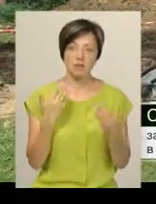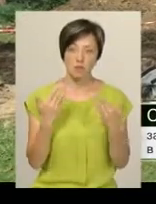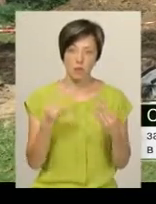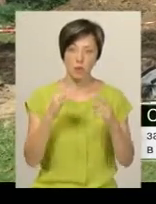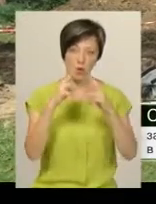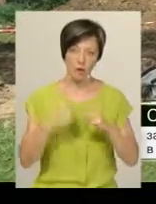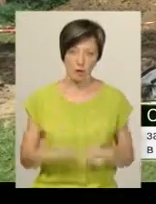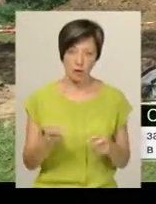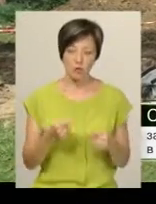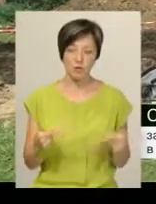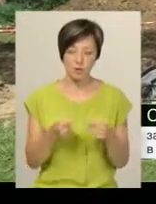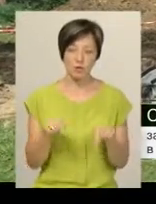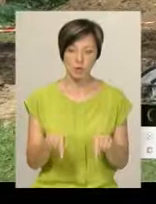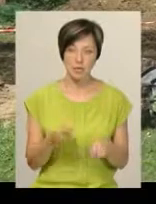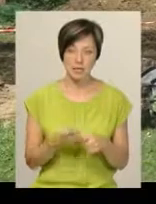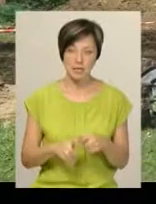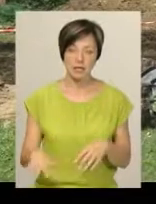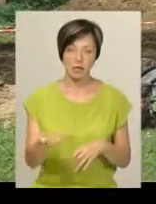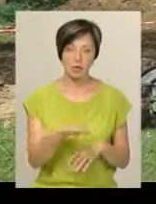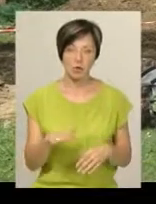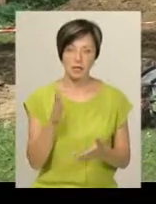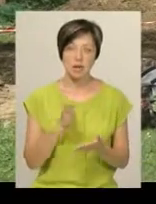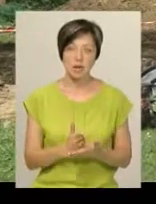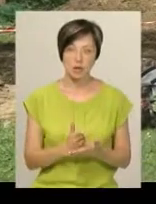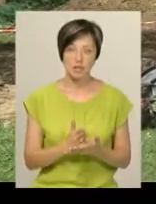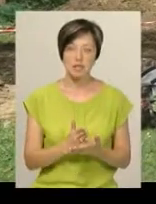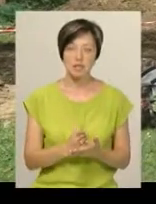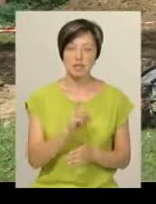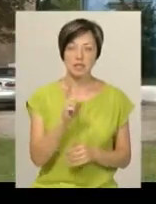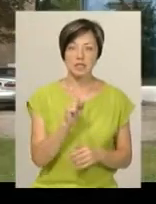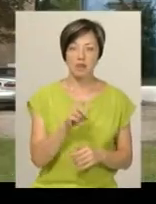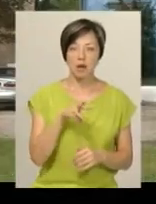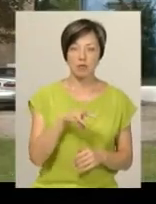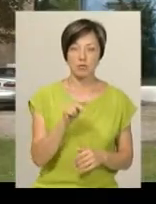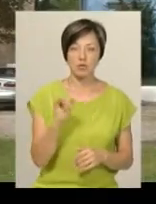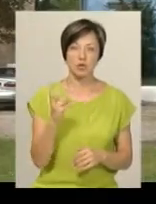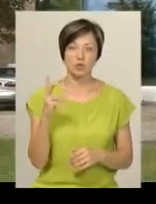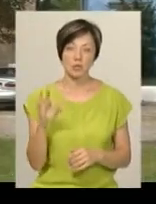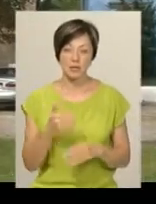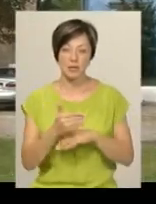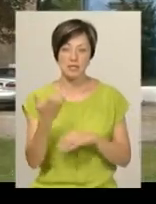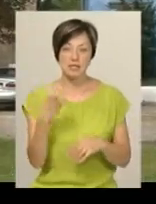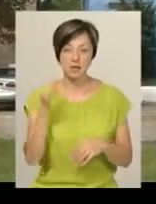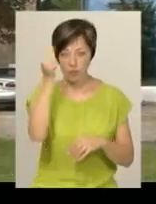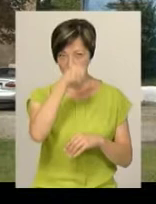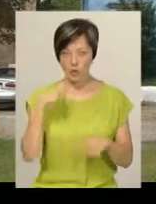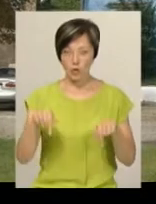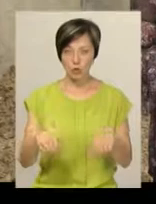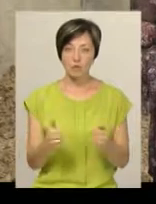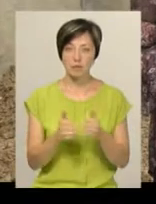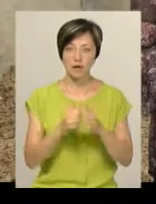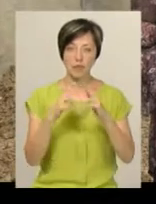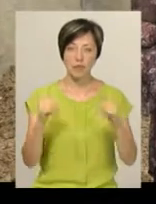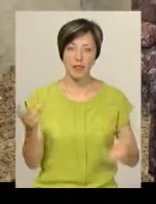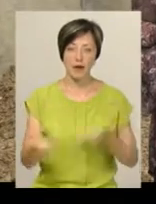проаналізували, що саме тут, на цій території, знаходилося замчисько, пізньо-середньовічне. Тут, біля маєтку графа Пшиздецького,